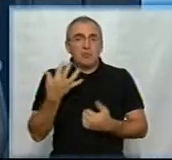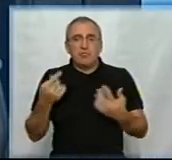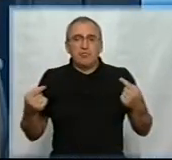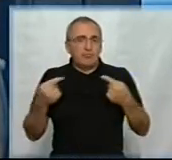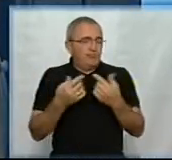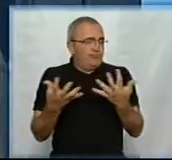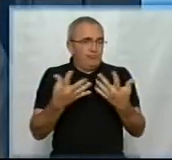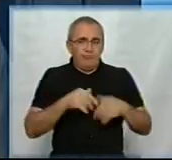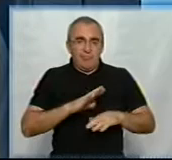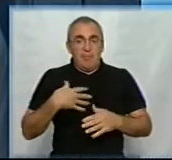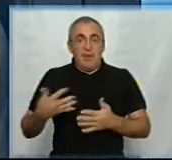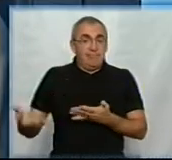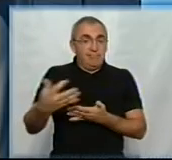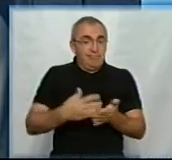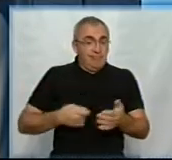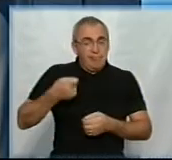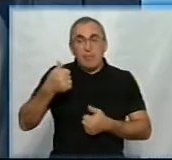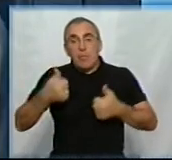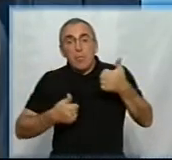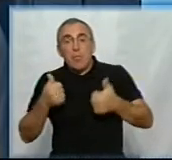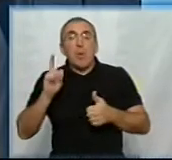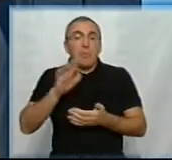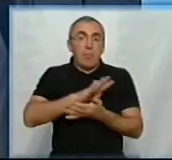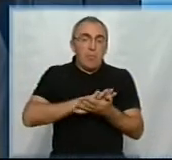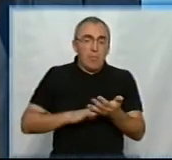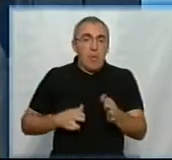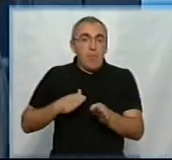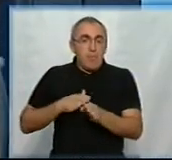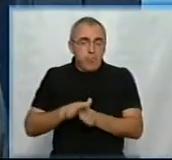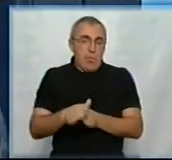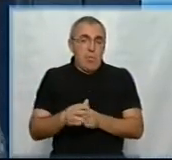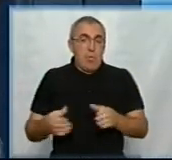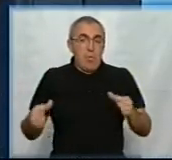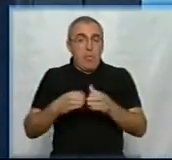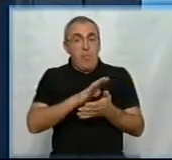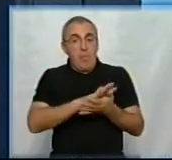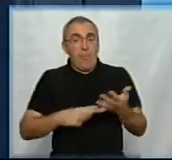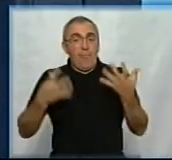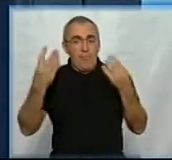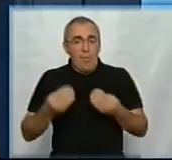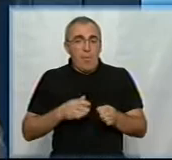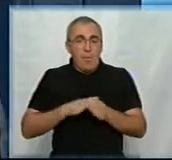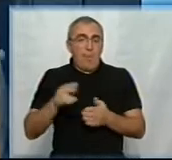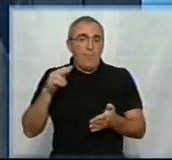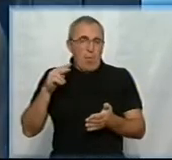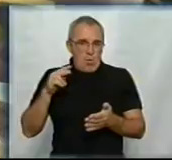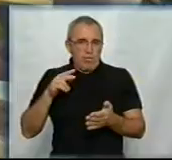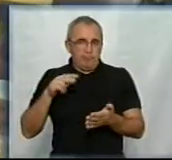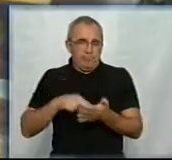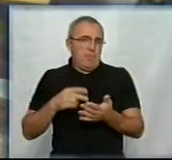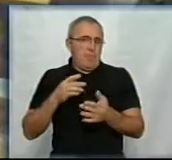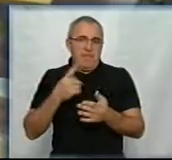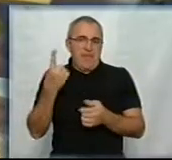визначена, ми зібрали заяви і сьогодні моніторимо, як буде проходить наповненість, тому що група продовженого дня повноцінно сьогодні працює теж перший день.